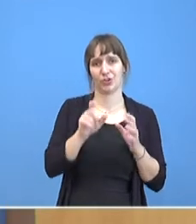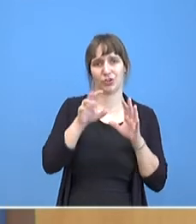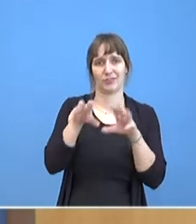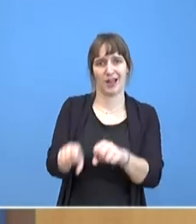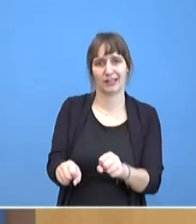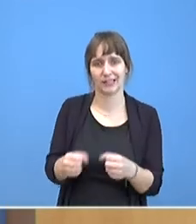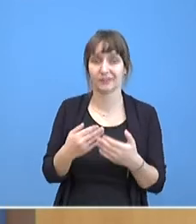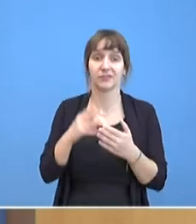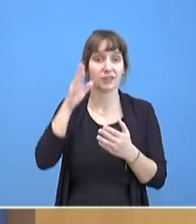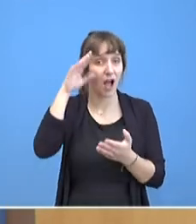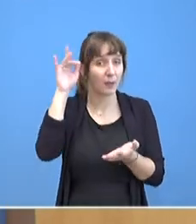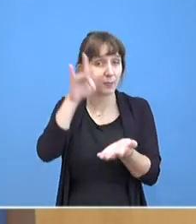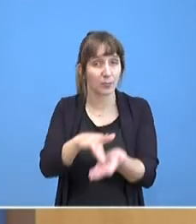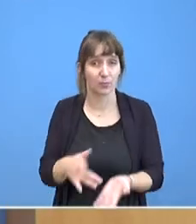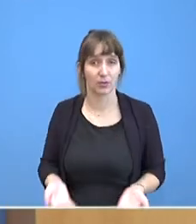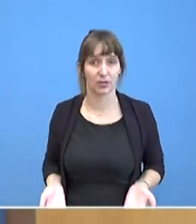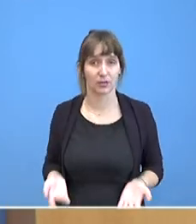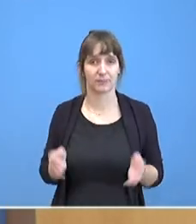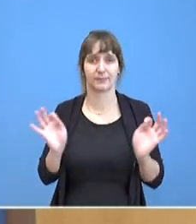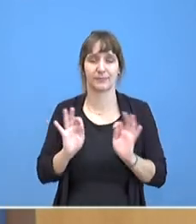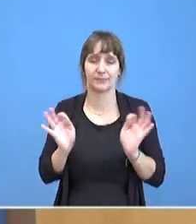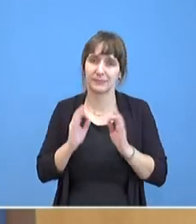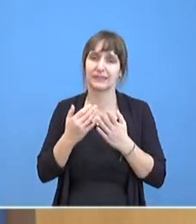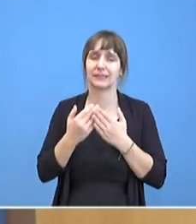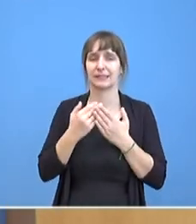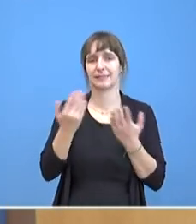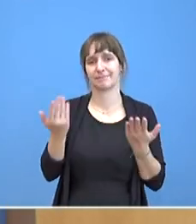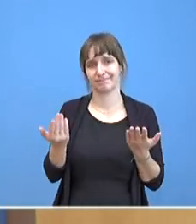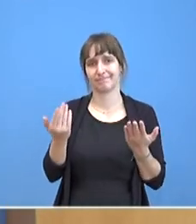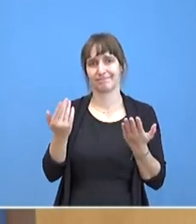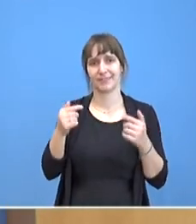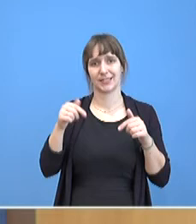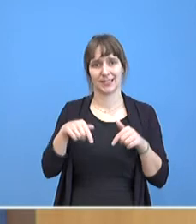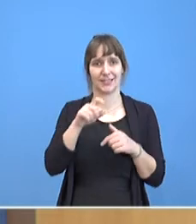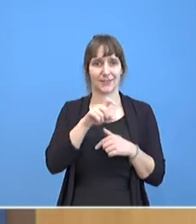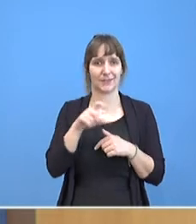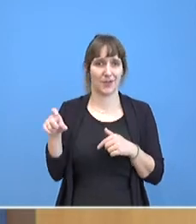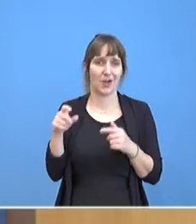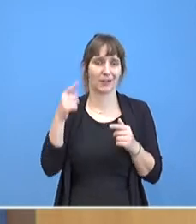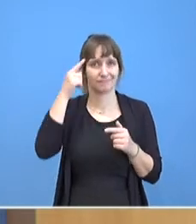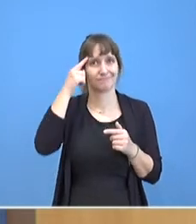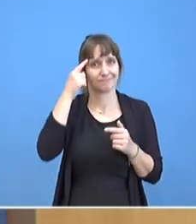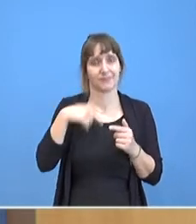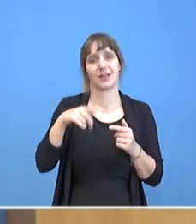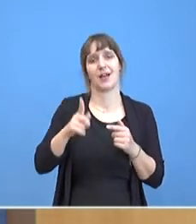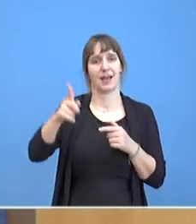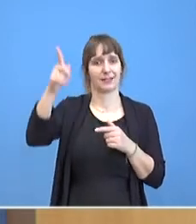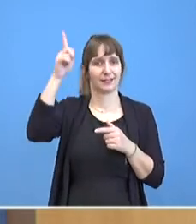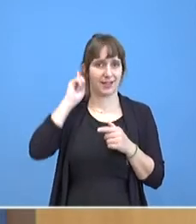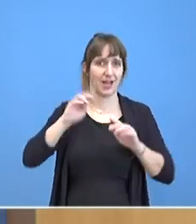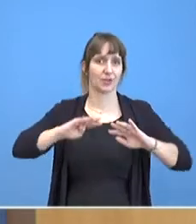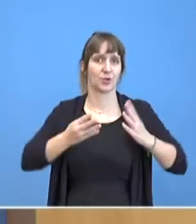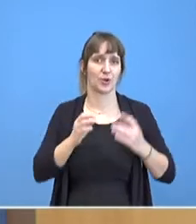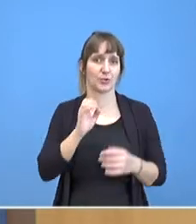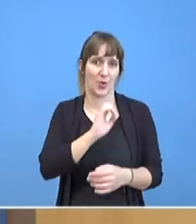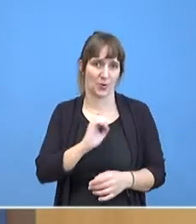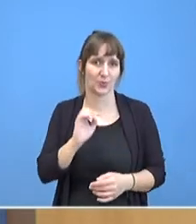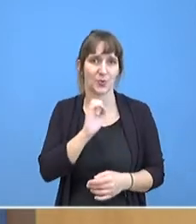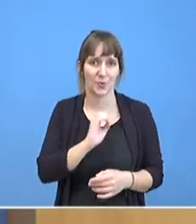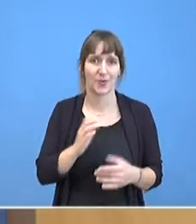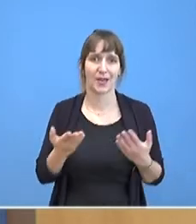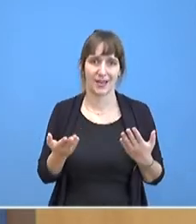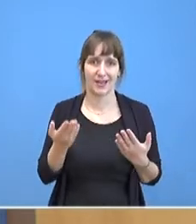wir denken natürlich auch daran, dass das in dieser Woche sozusagen am Anfang der Woche steht, wo wir am Freitag, am 9. Oktober, dem